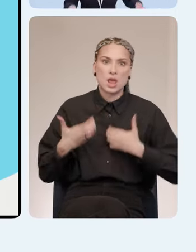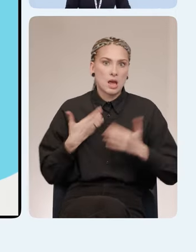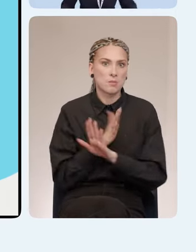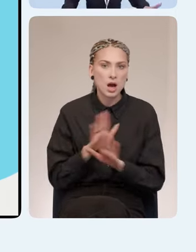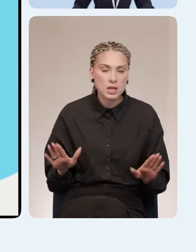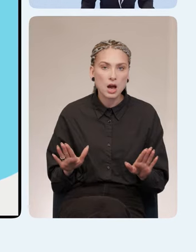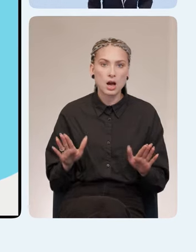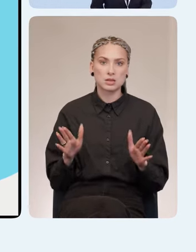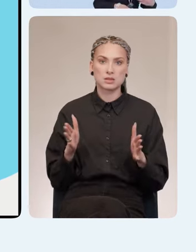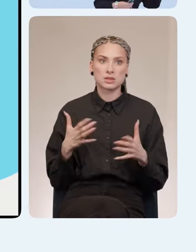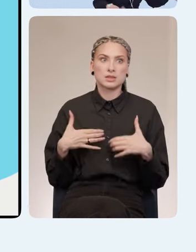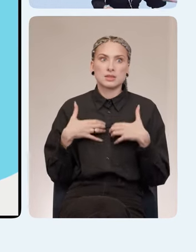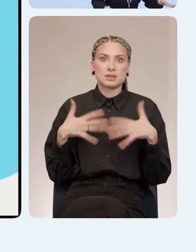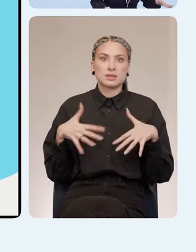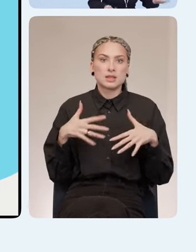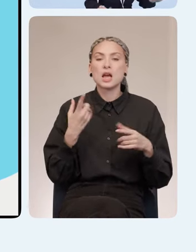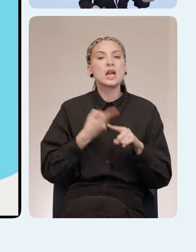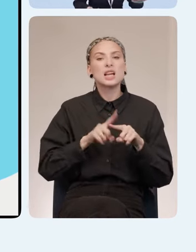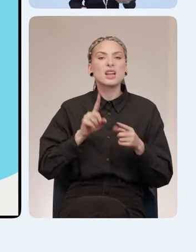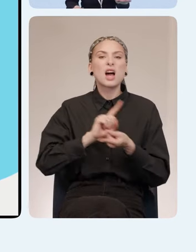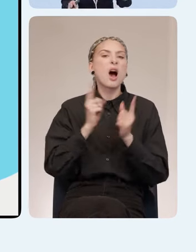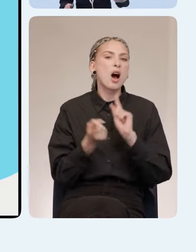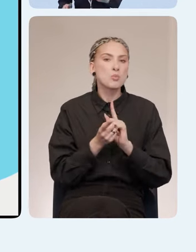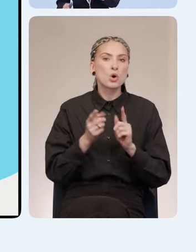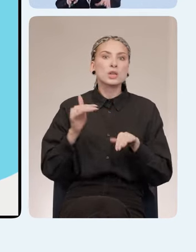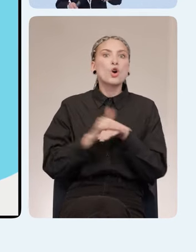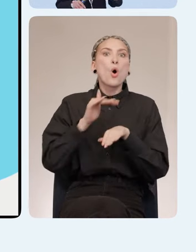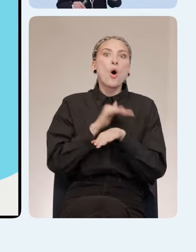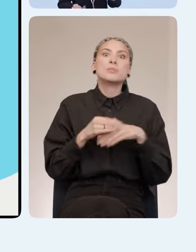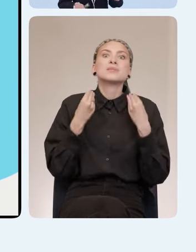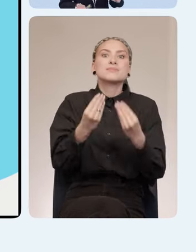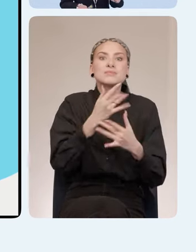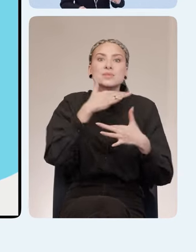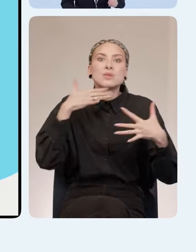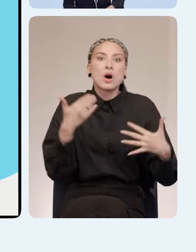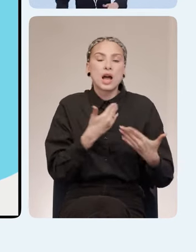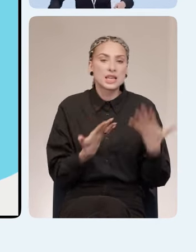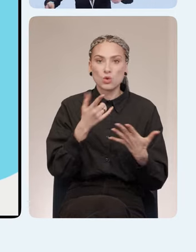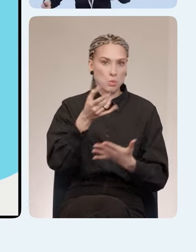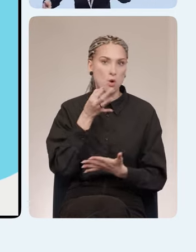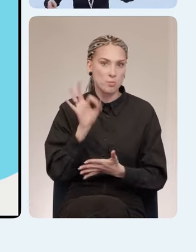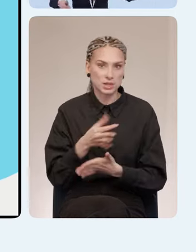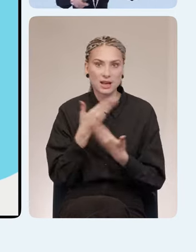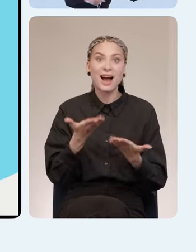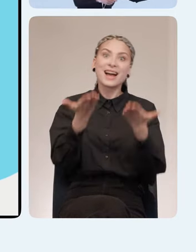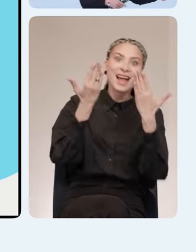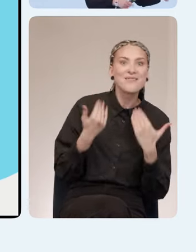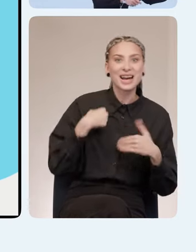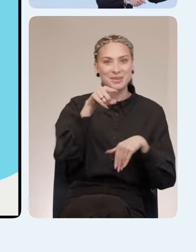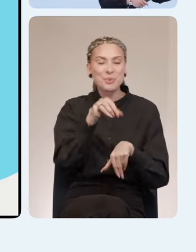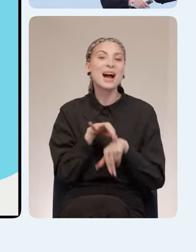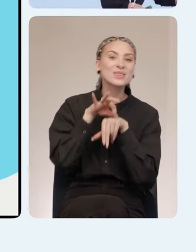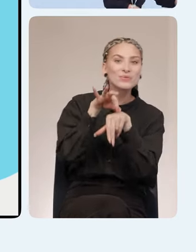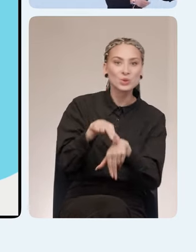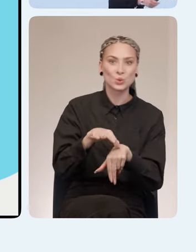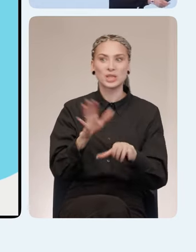не так не обходить стороной или не причинять добро, что очень иногда хочется сделать, когда у тебя нет опыта. А давайте я вас сейчас туда отведу. Мне